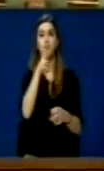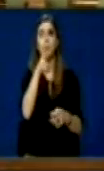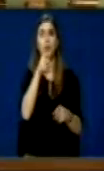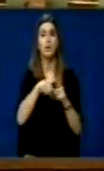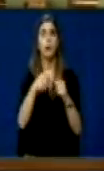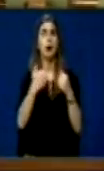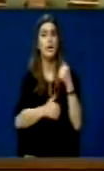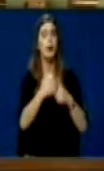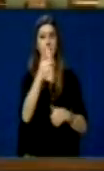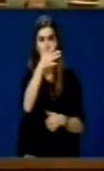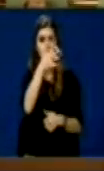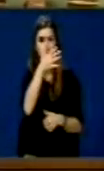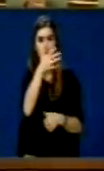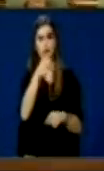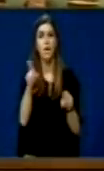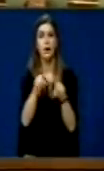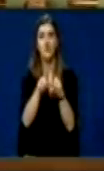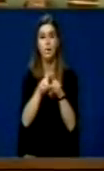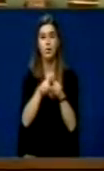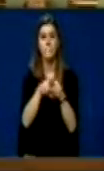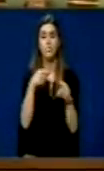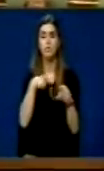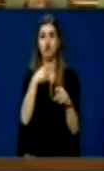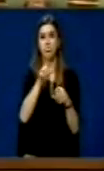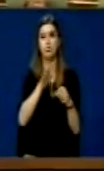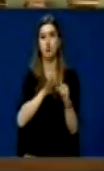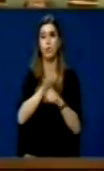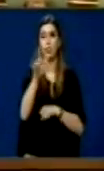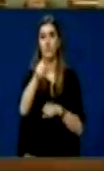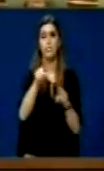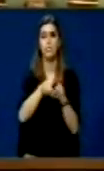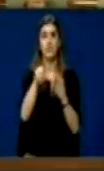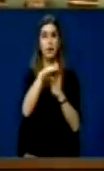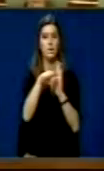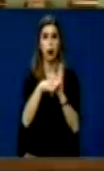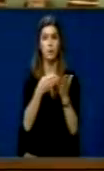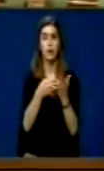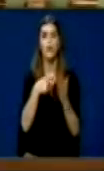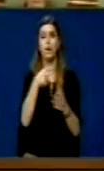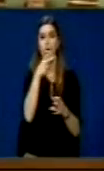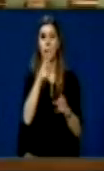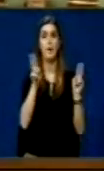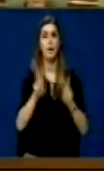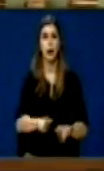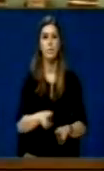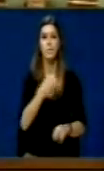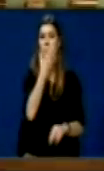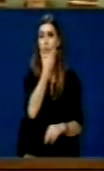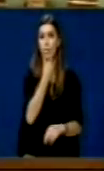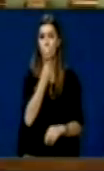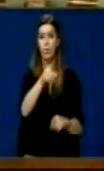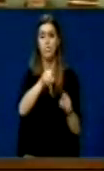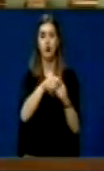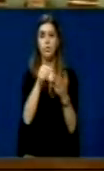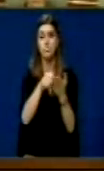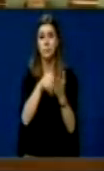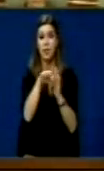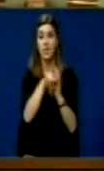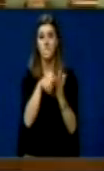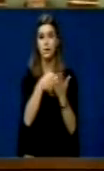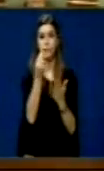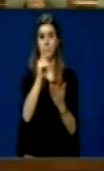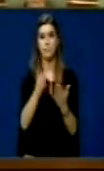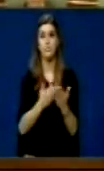këtë heqe do nga drejtsia, dhe rridhëmisht kërkojmë dhejtsi gjështë nuk e shojmë në ligjin për amnisti që ka